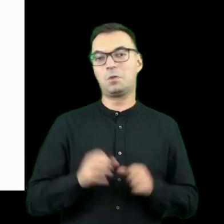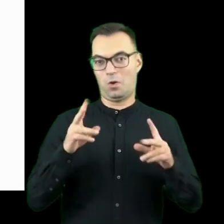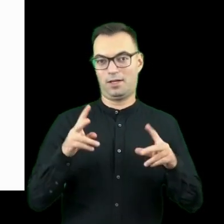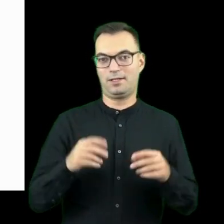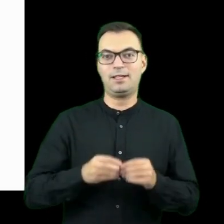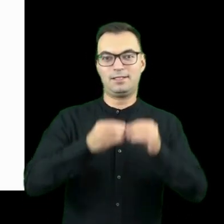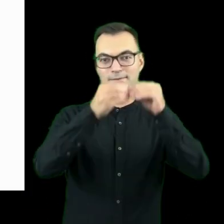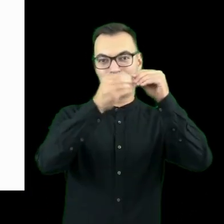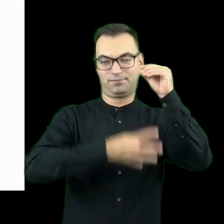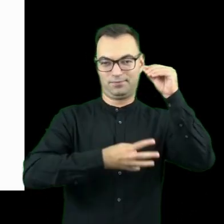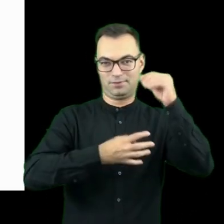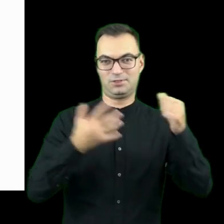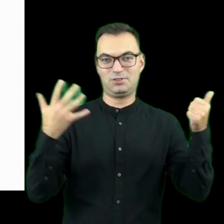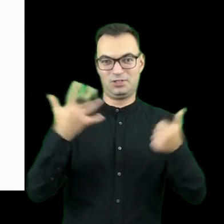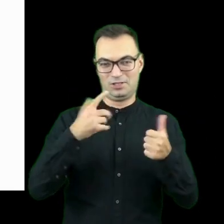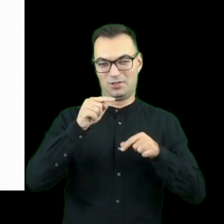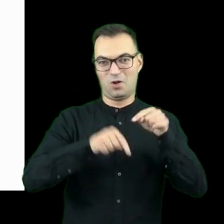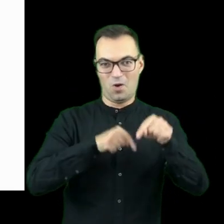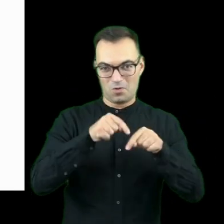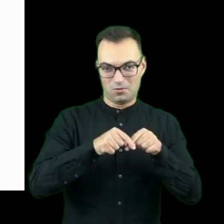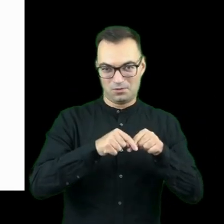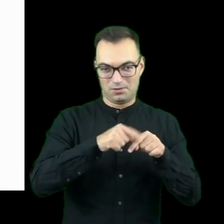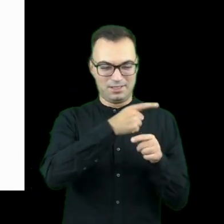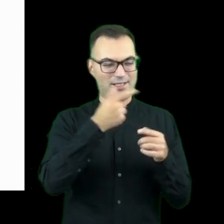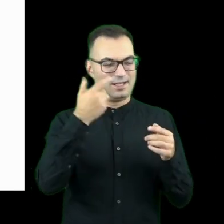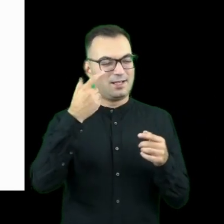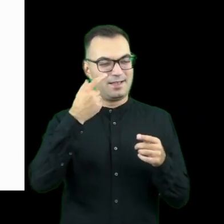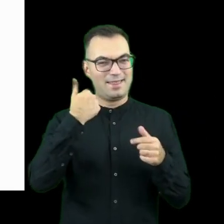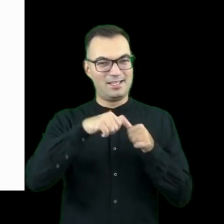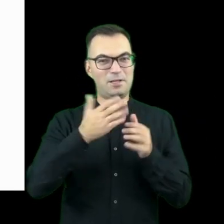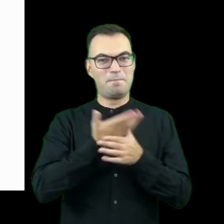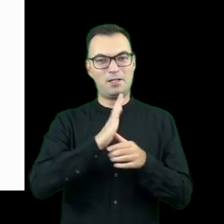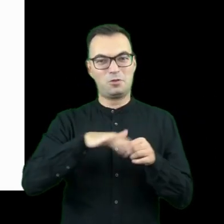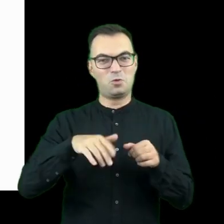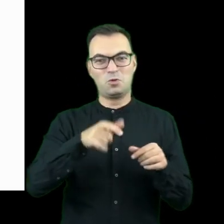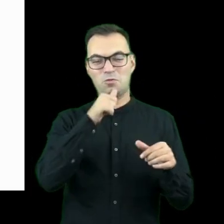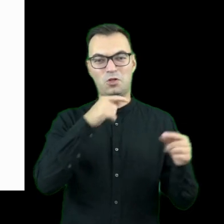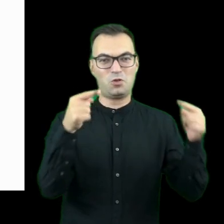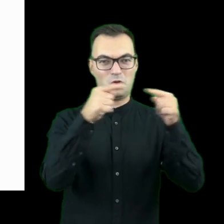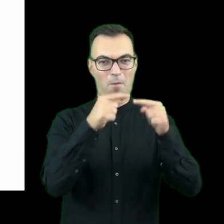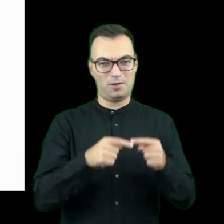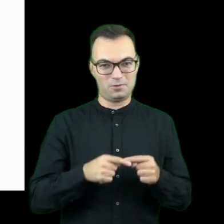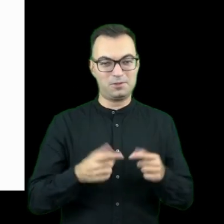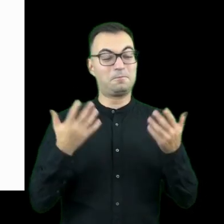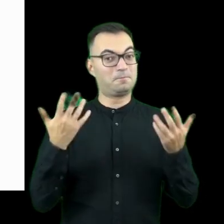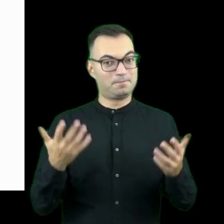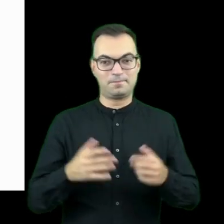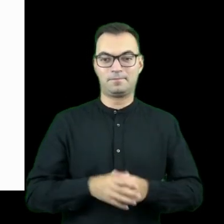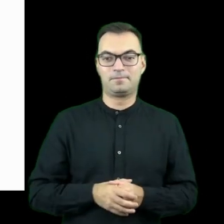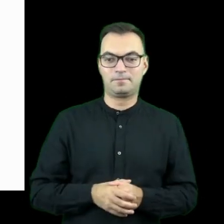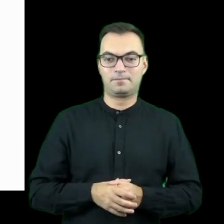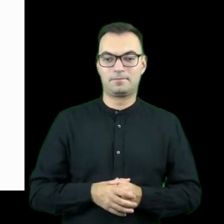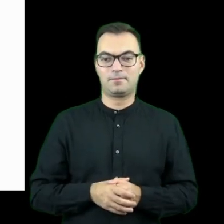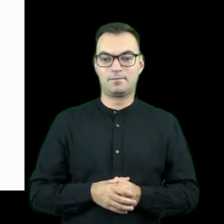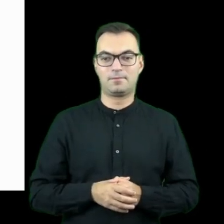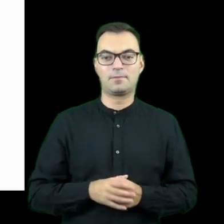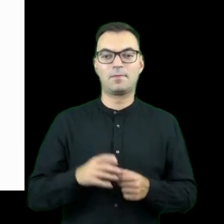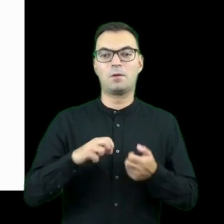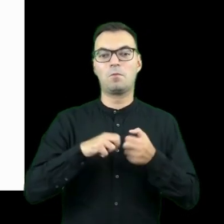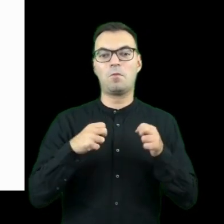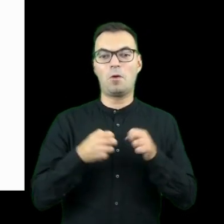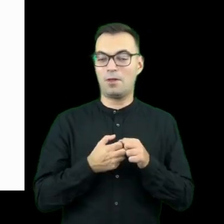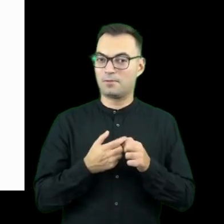jeżeli byśmy ten case, tą innowacją społeczną, ten tydzień międzykulturowy wsadzili sobie w te sześć punktów, no to możemy zobaczyć, że